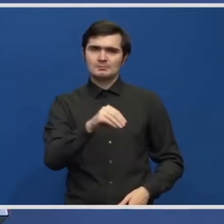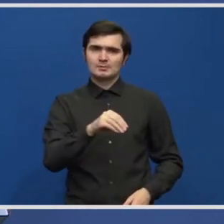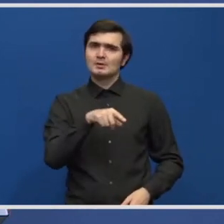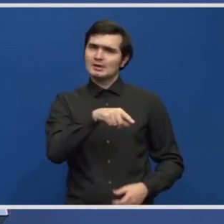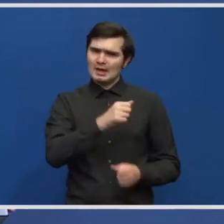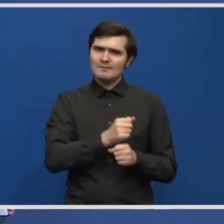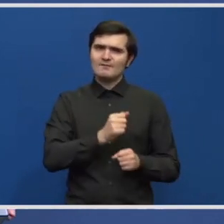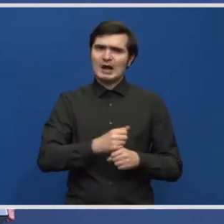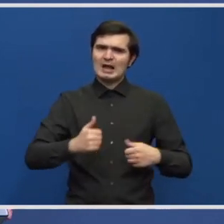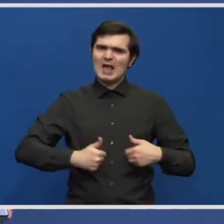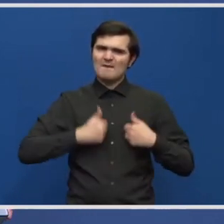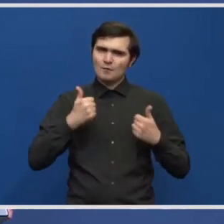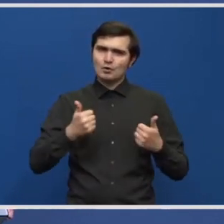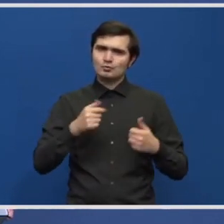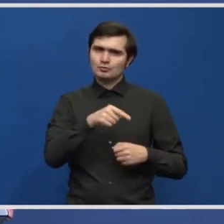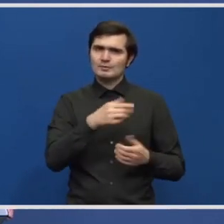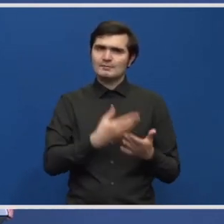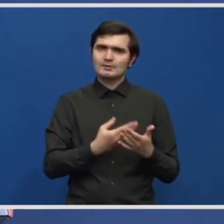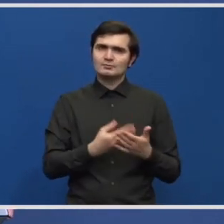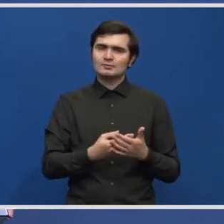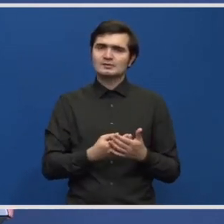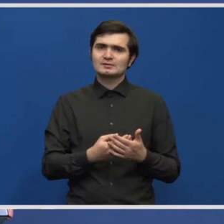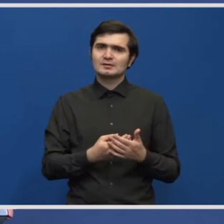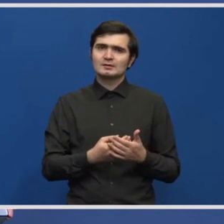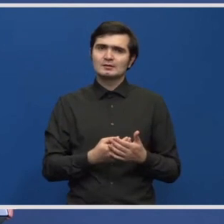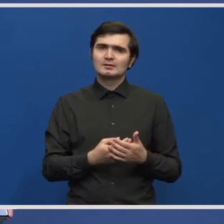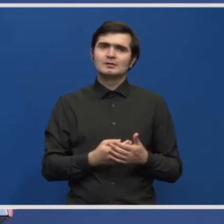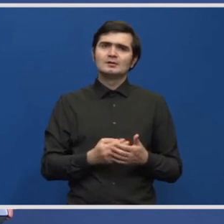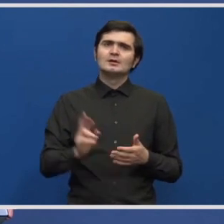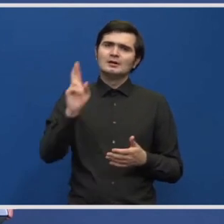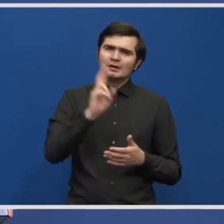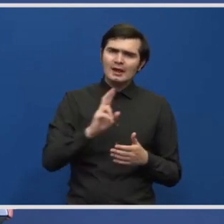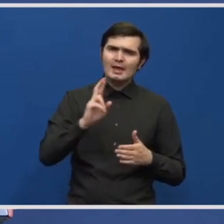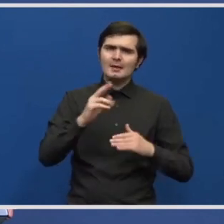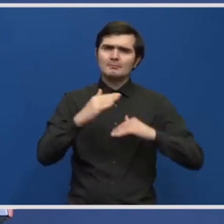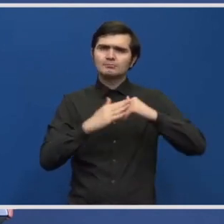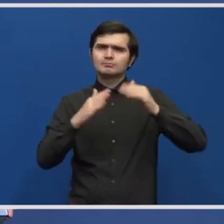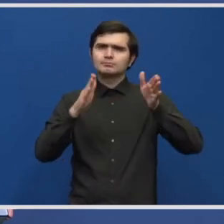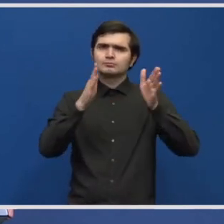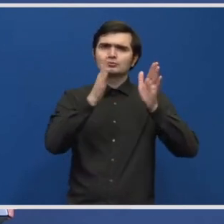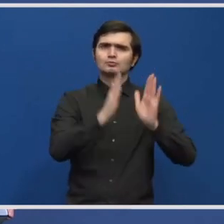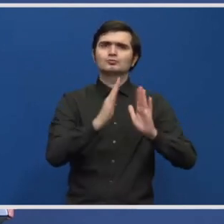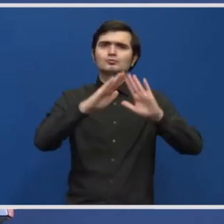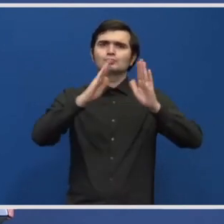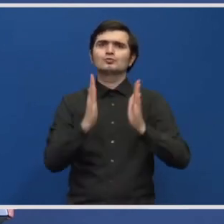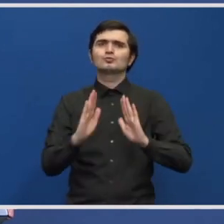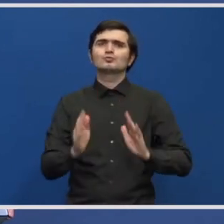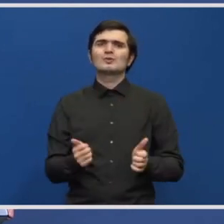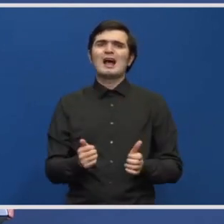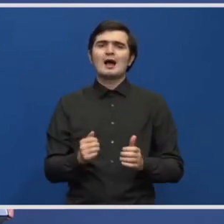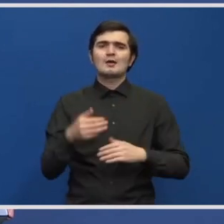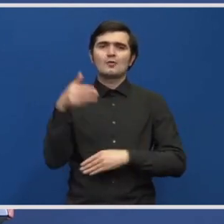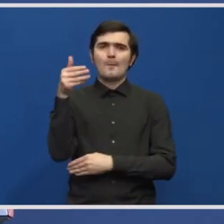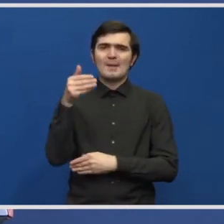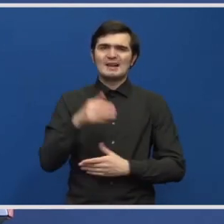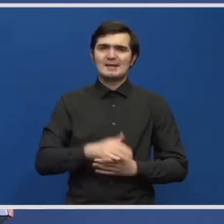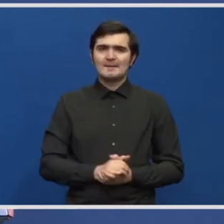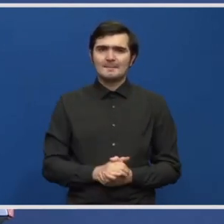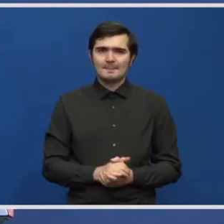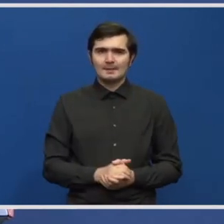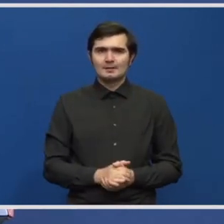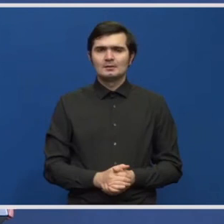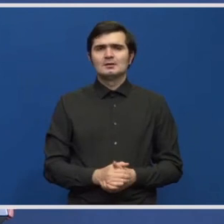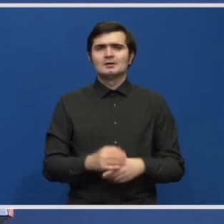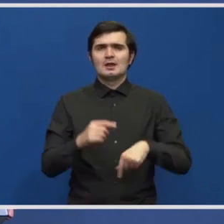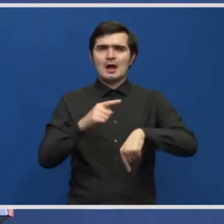face eforturi pentru a restructura această companie și o aduce în zona de eficiență. Într-adevăr, la nivelul